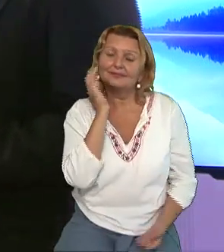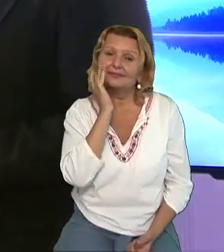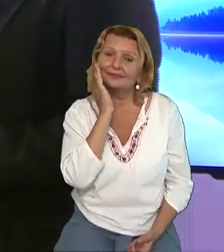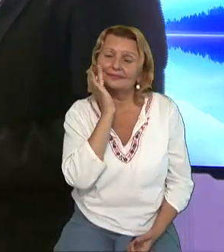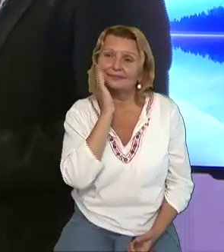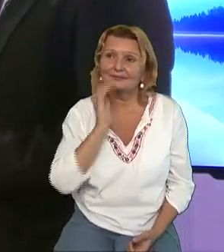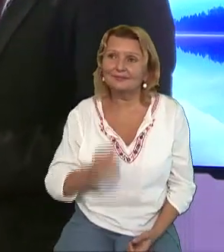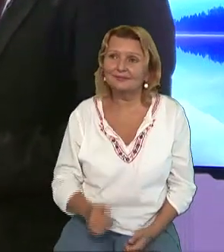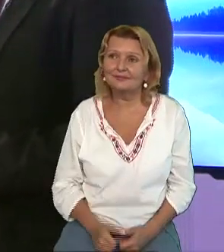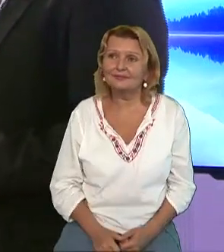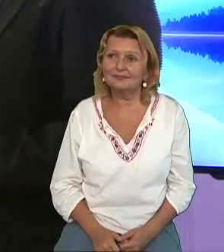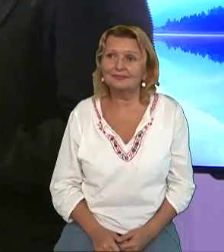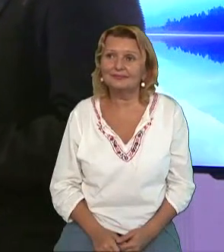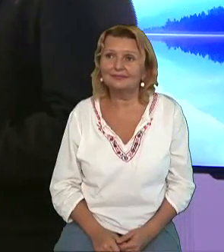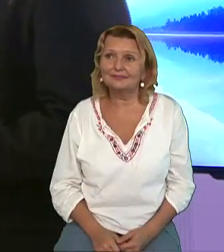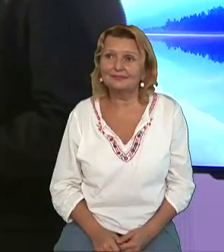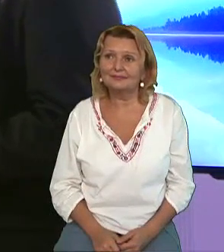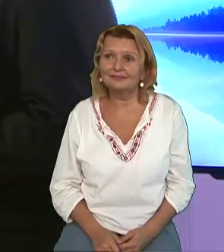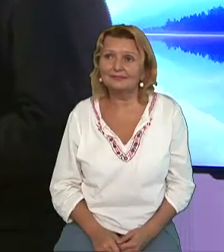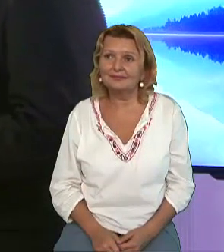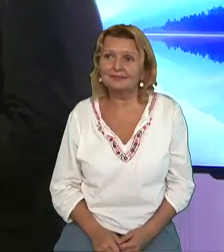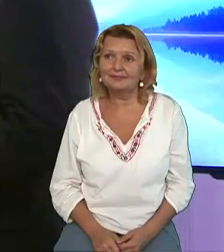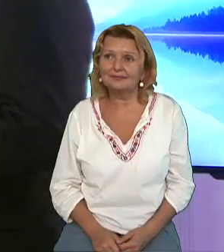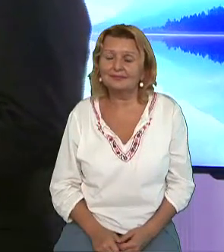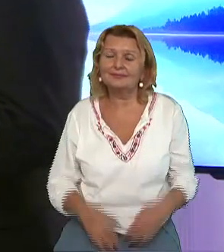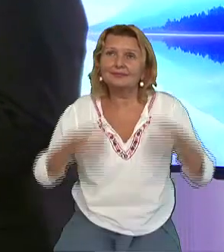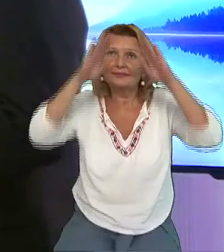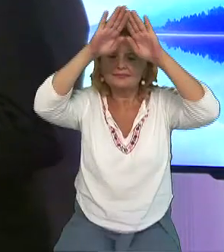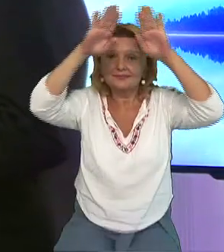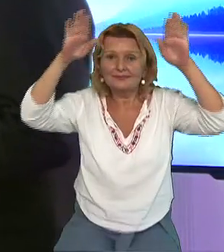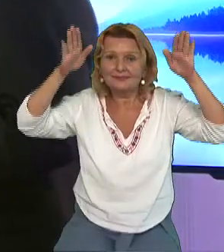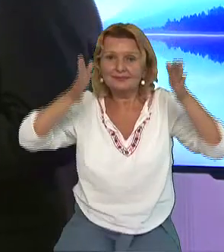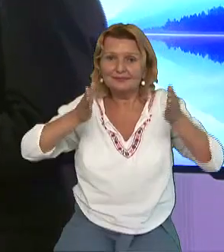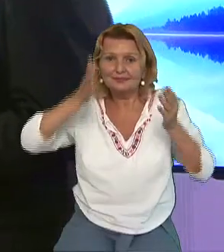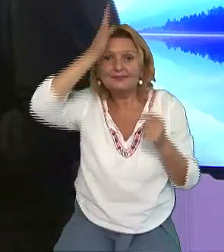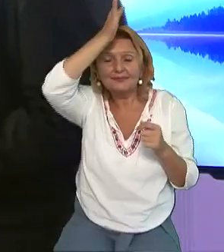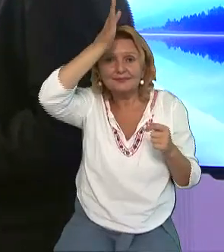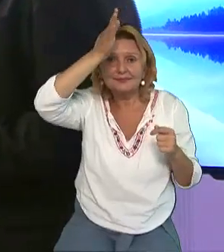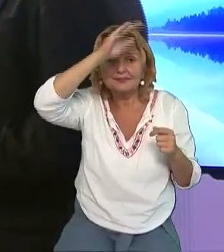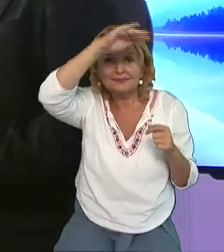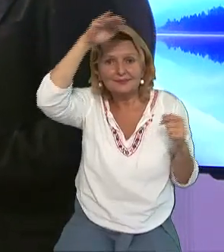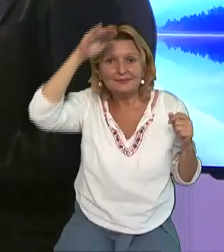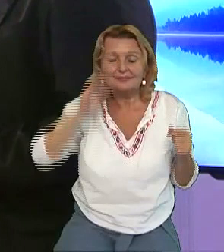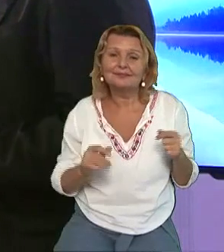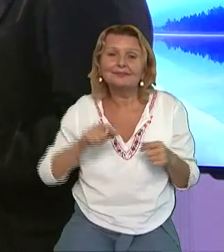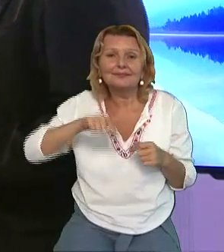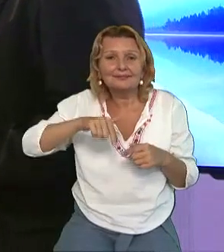Fecioară așteptarea în curând se va sfârși